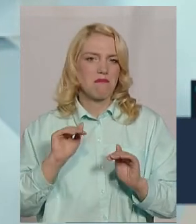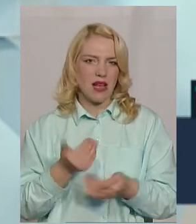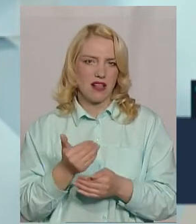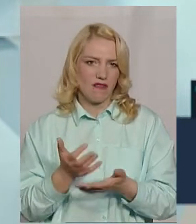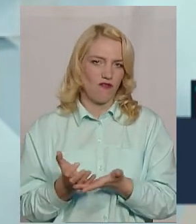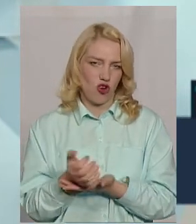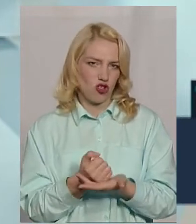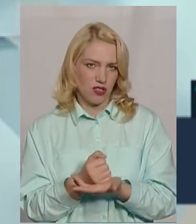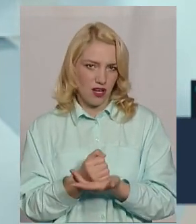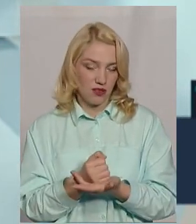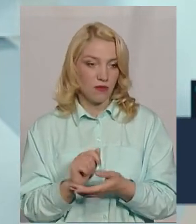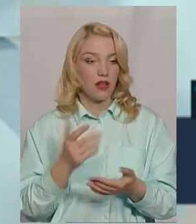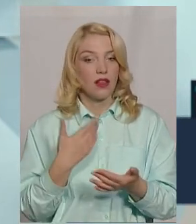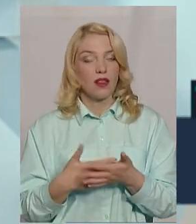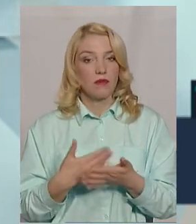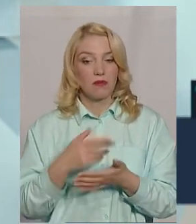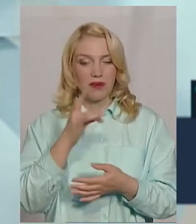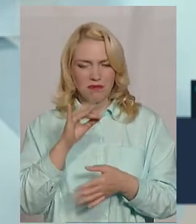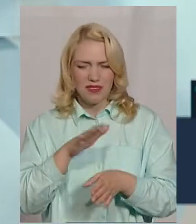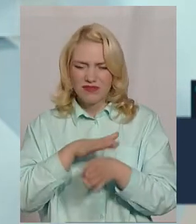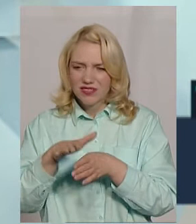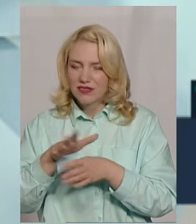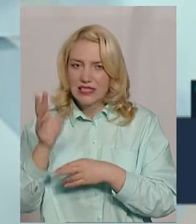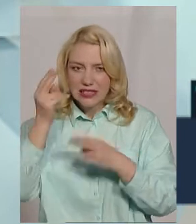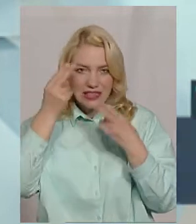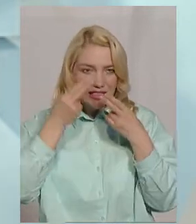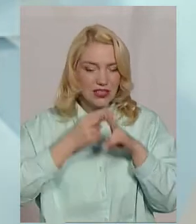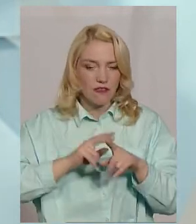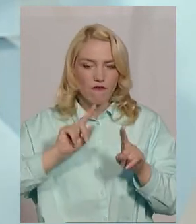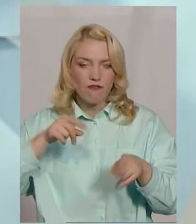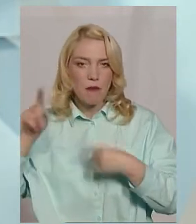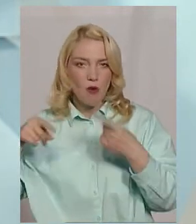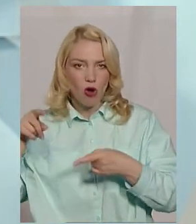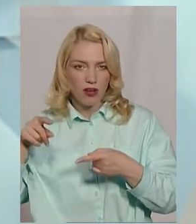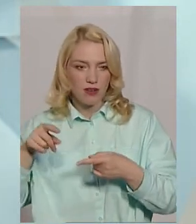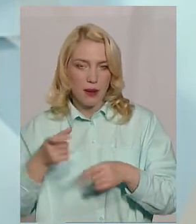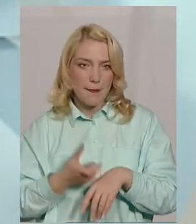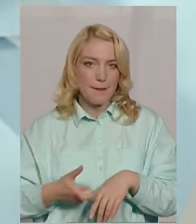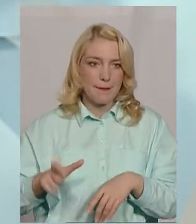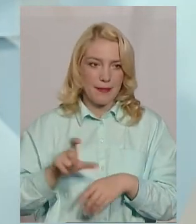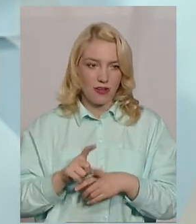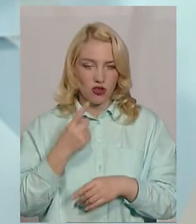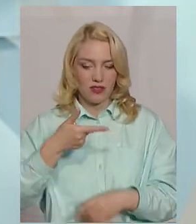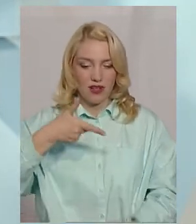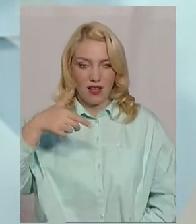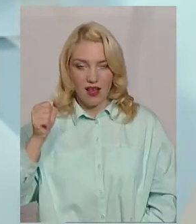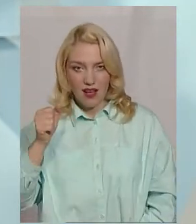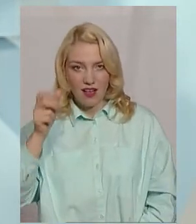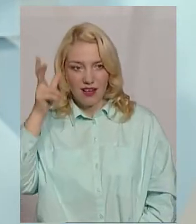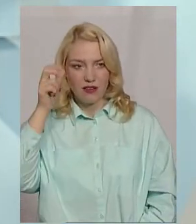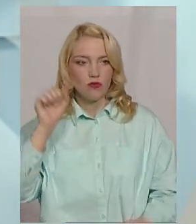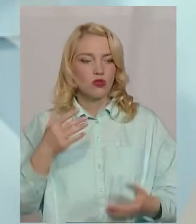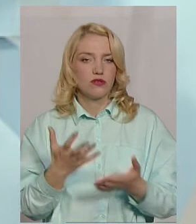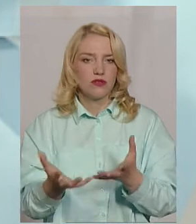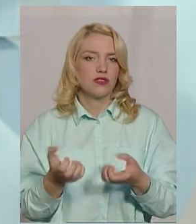Бо навіть, ну, при дотриманні всіх технологічних вимог, максимум з гектара гречки можна отримати,